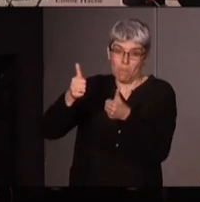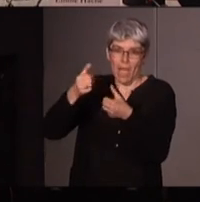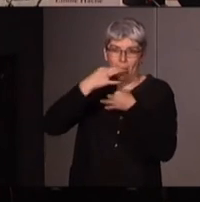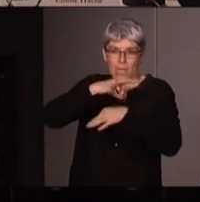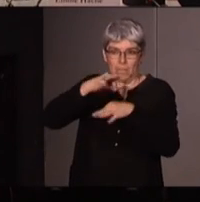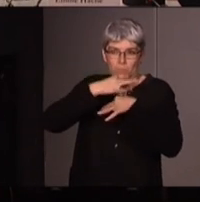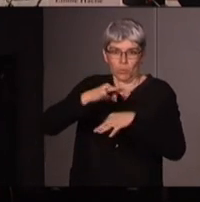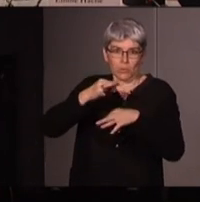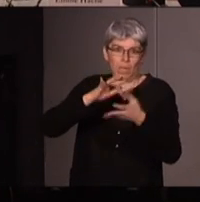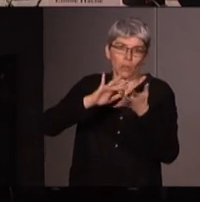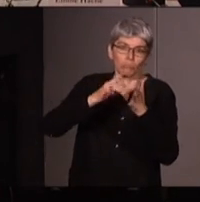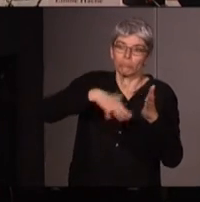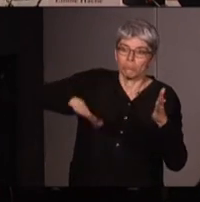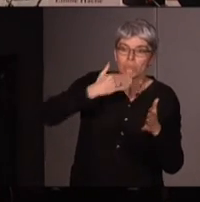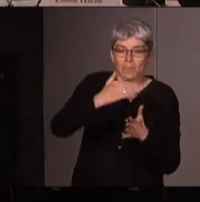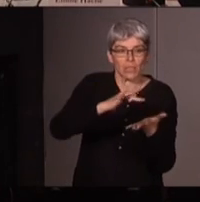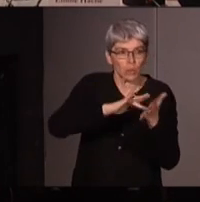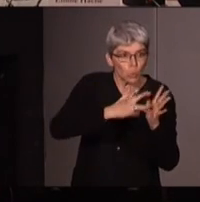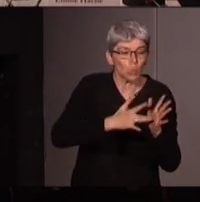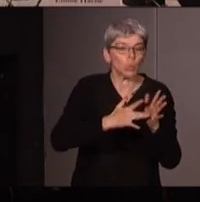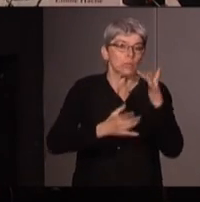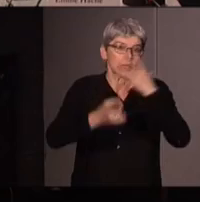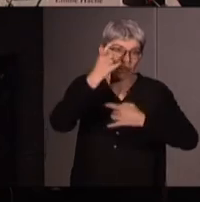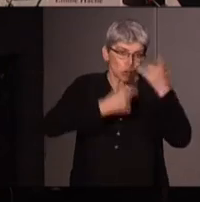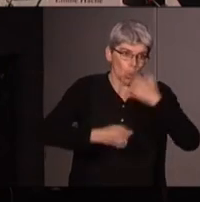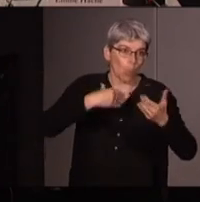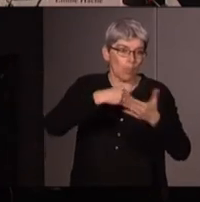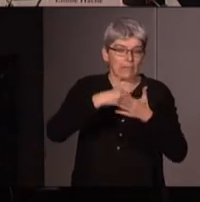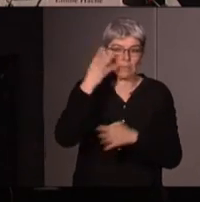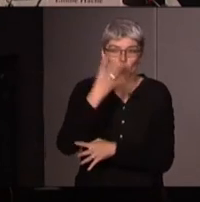tous qui nous posez des questions et qui venez assister à ces conférences